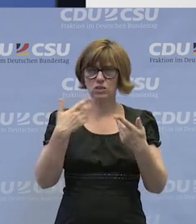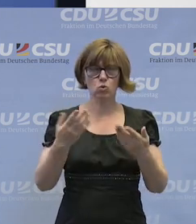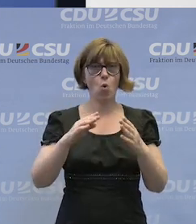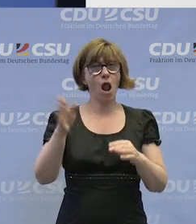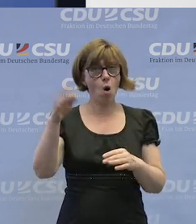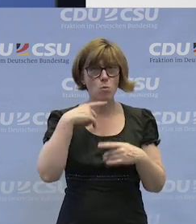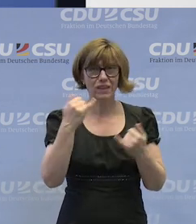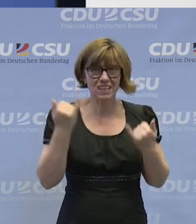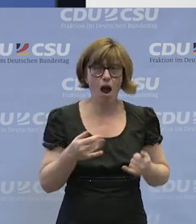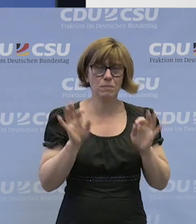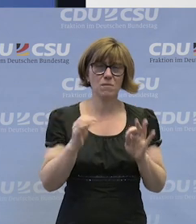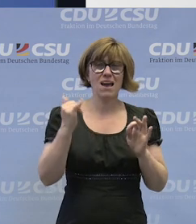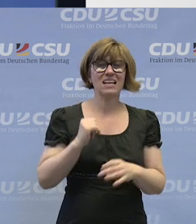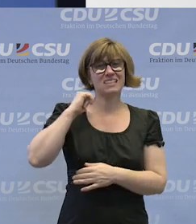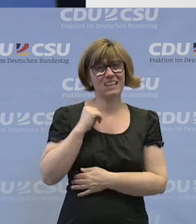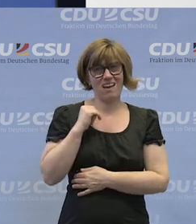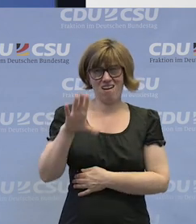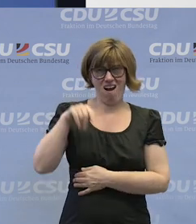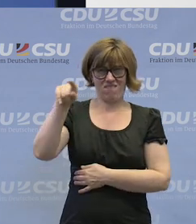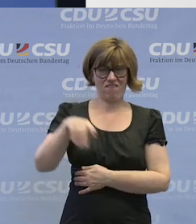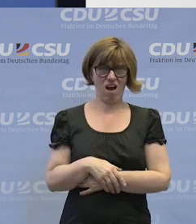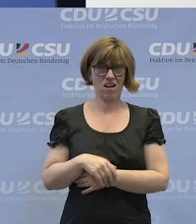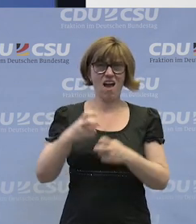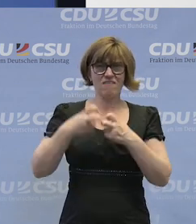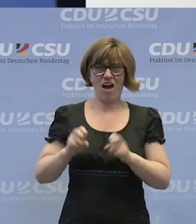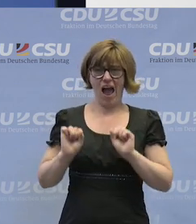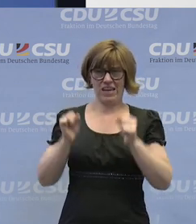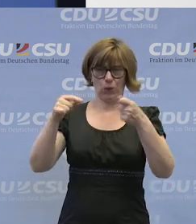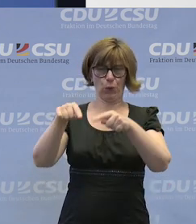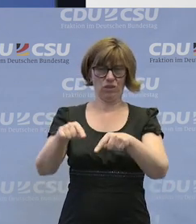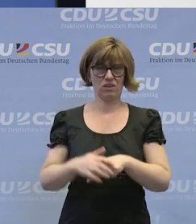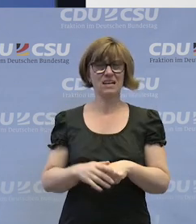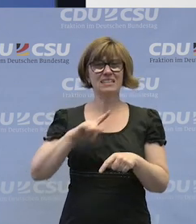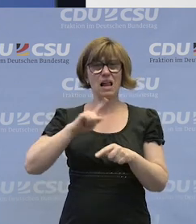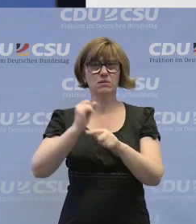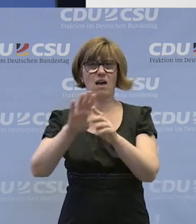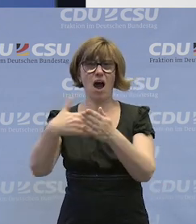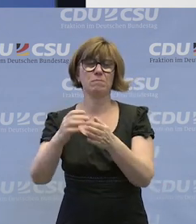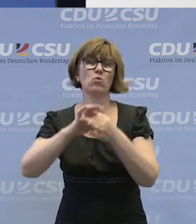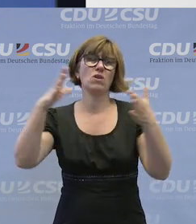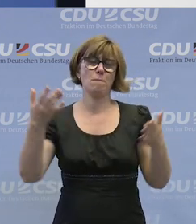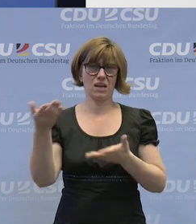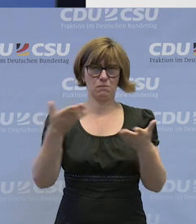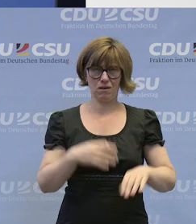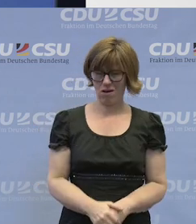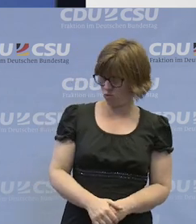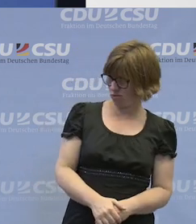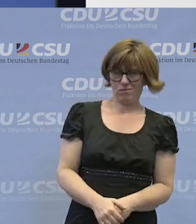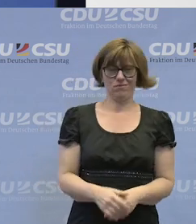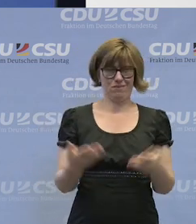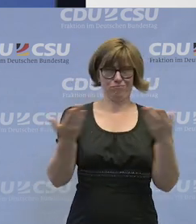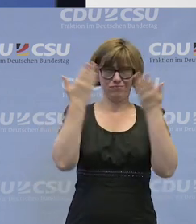gelobt haben. Jetzt fangen die Träger an, Vereine zu gründen, damit sie sozusagen unabhängige Beratung anbieten können.